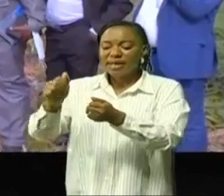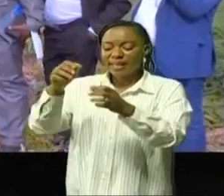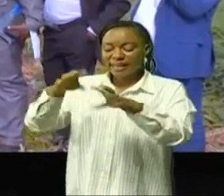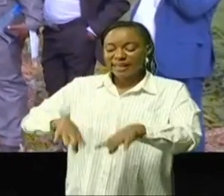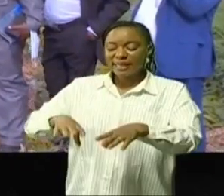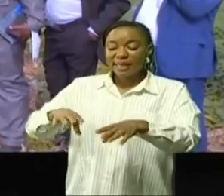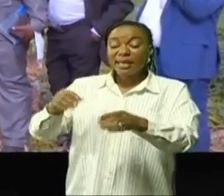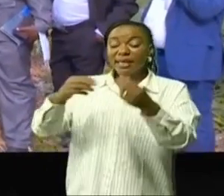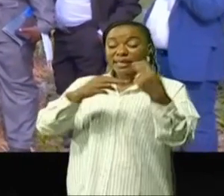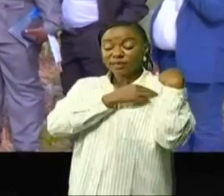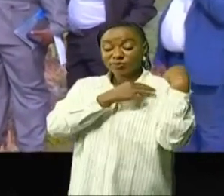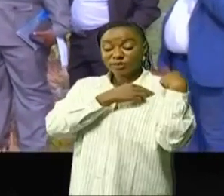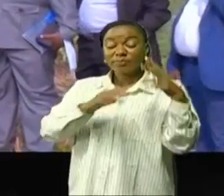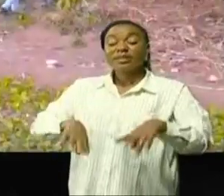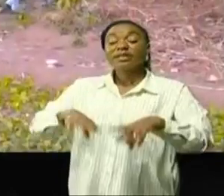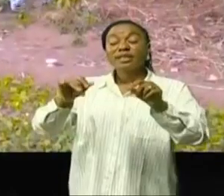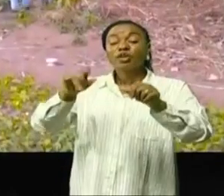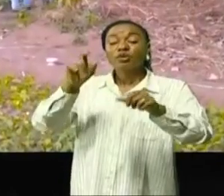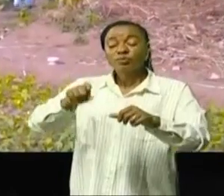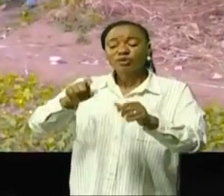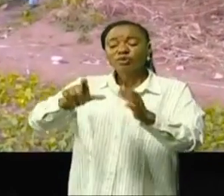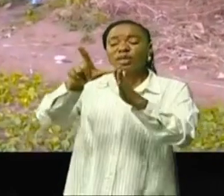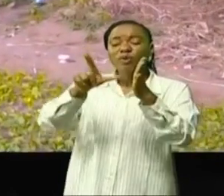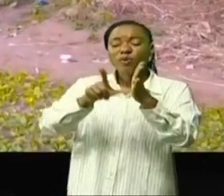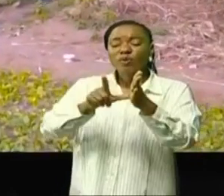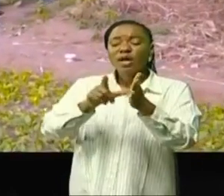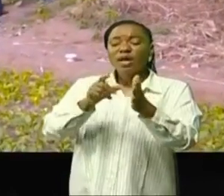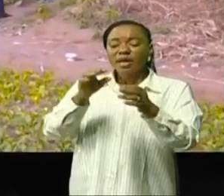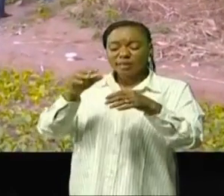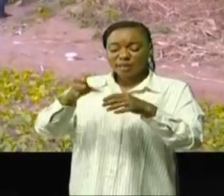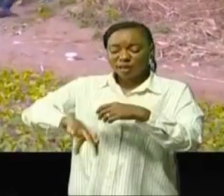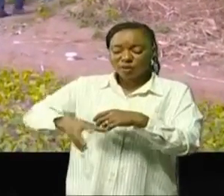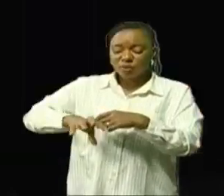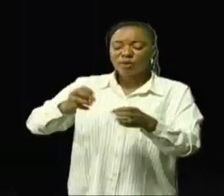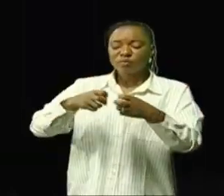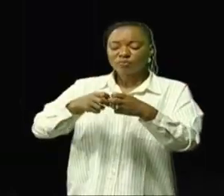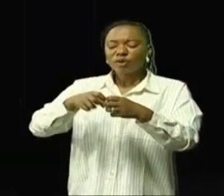nécessite être d'application pour éviter pareilles situations